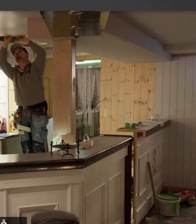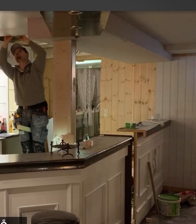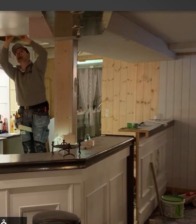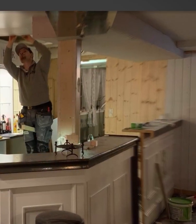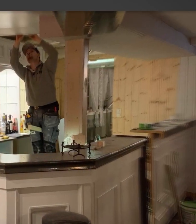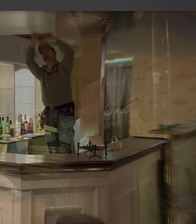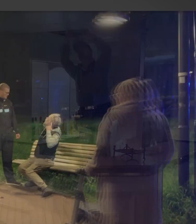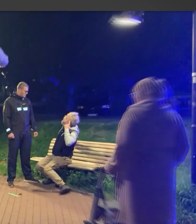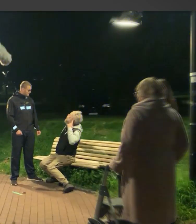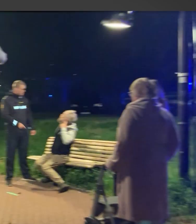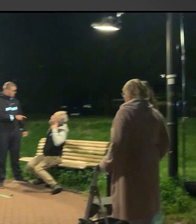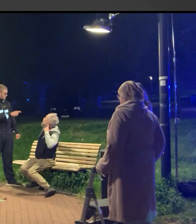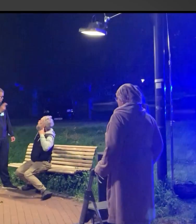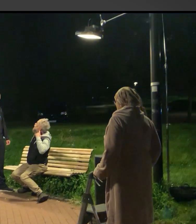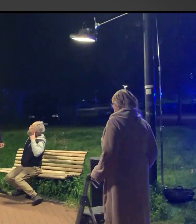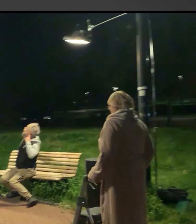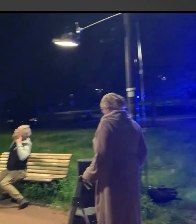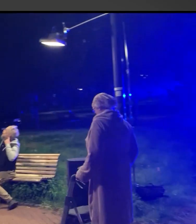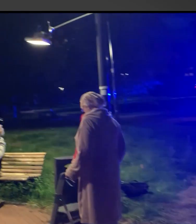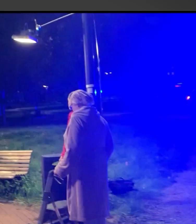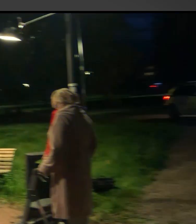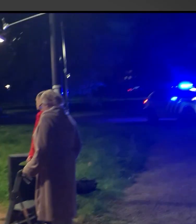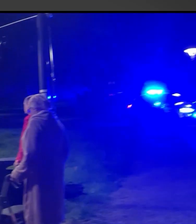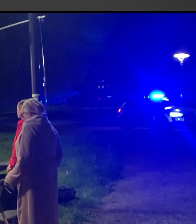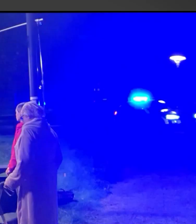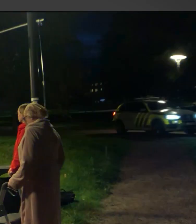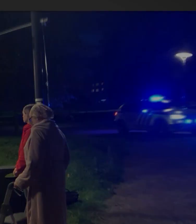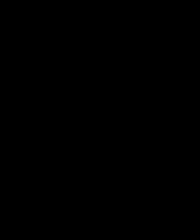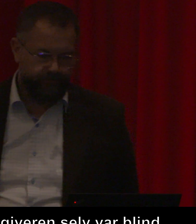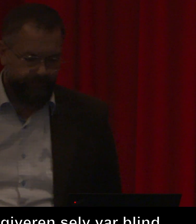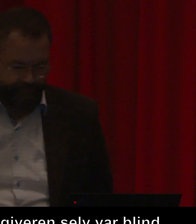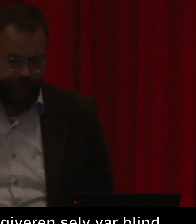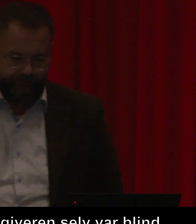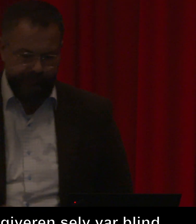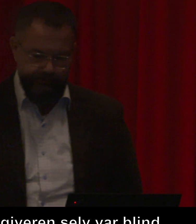ledere. I 2021 etablerte vi Tegn-TV.